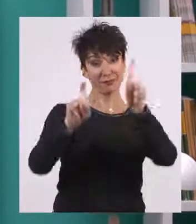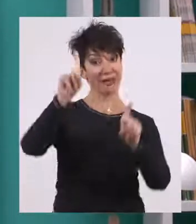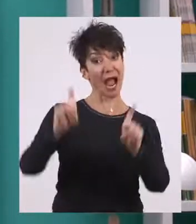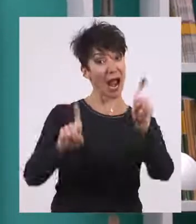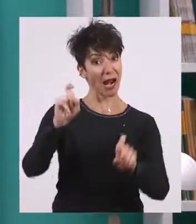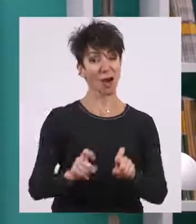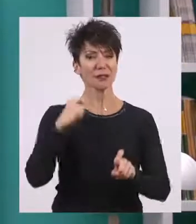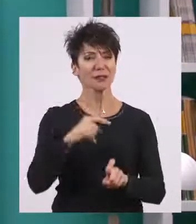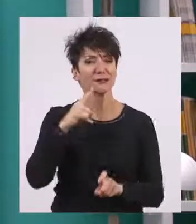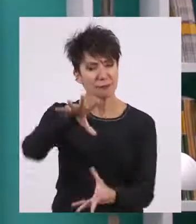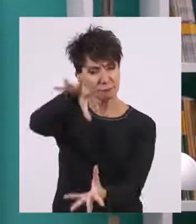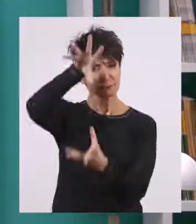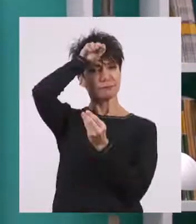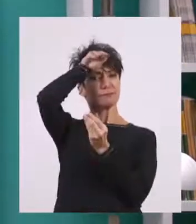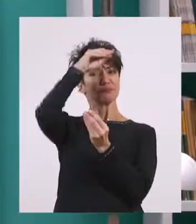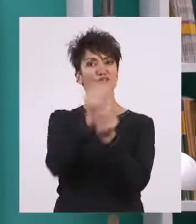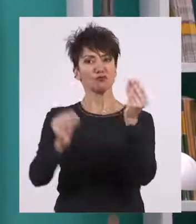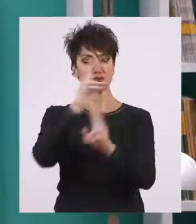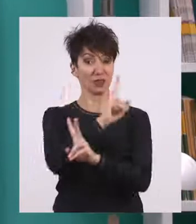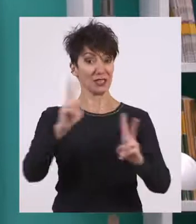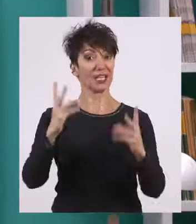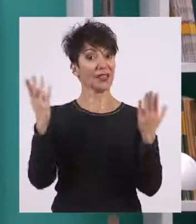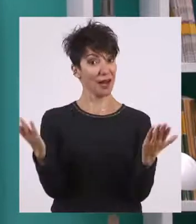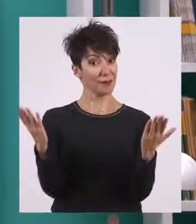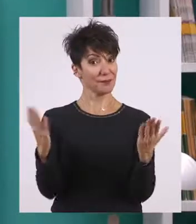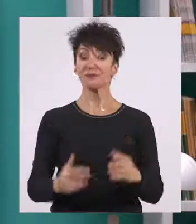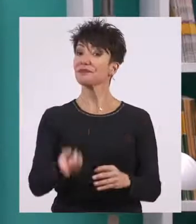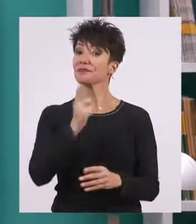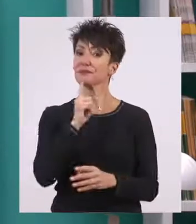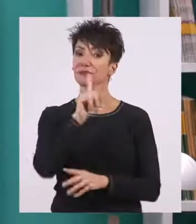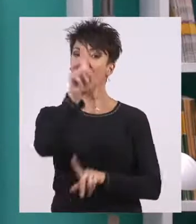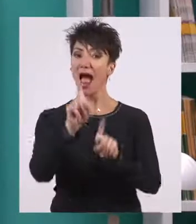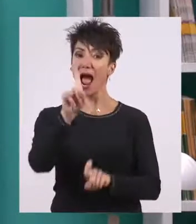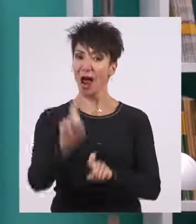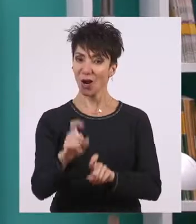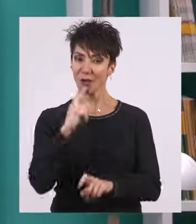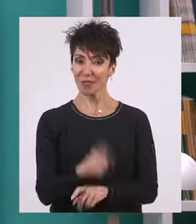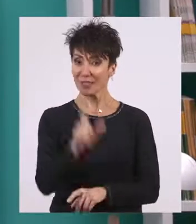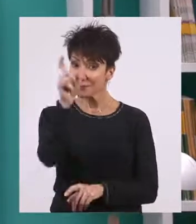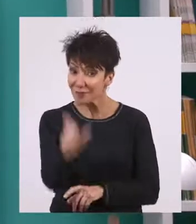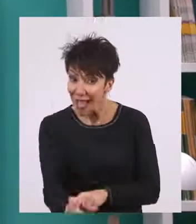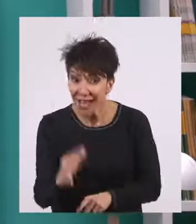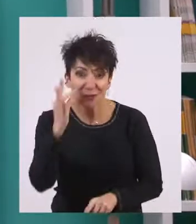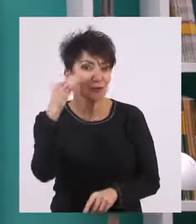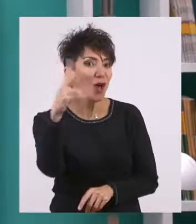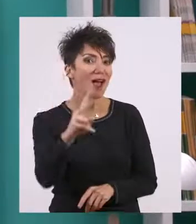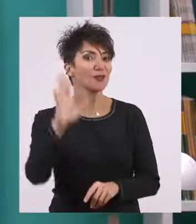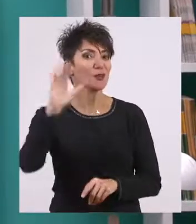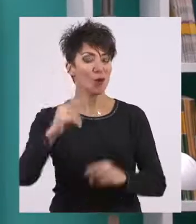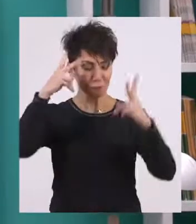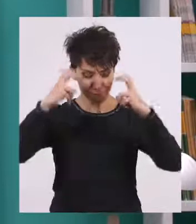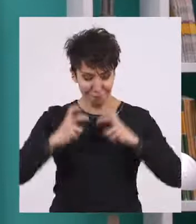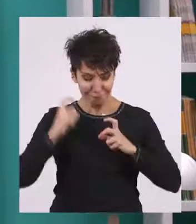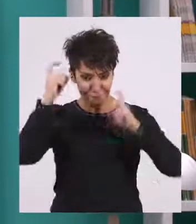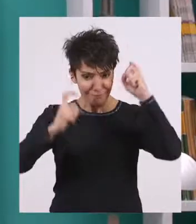το αποκωδικοποιήσουμε καλύτερα. Αυτές οι ερωτήσεις που μπορείτε να κάνετε και εσείς στον εαυτό σας, σε κάθε ενότητα